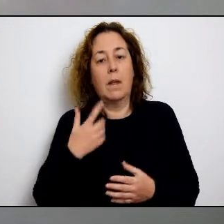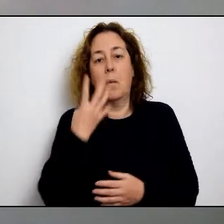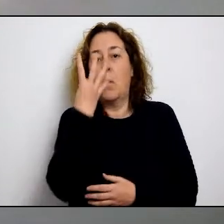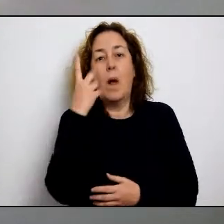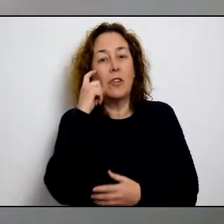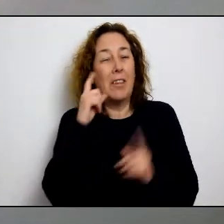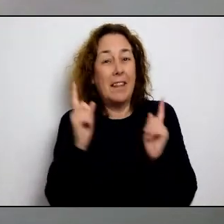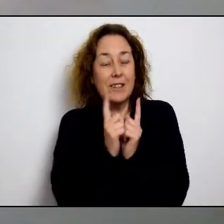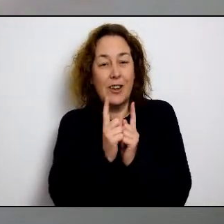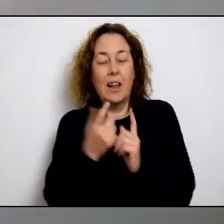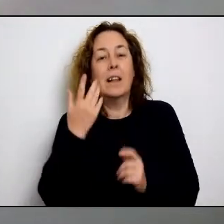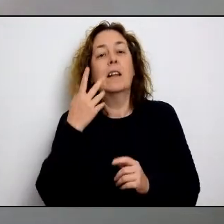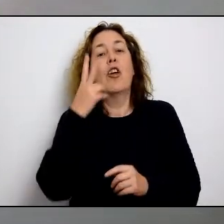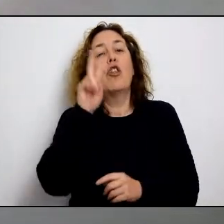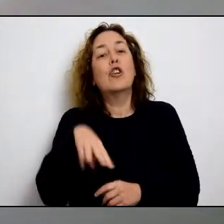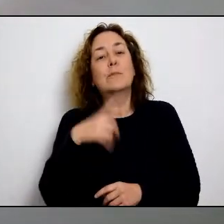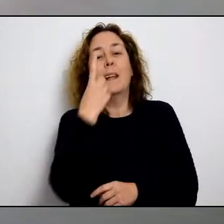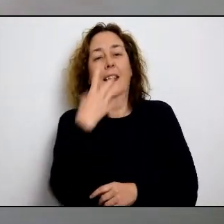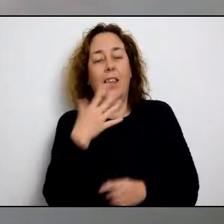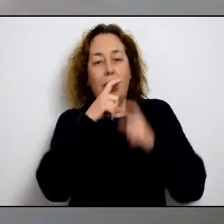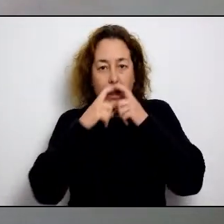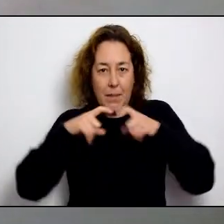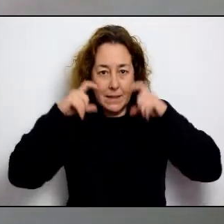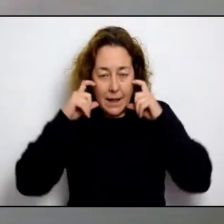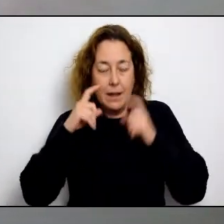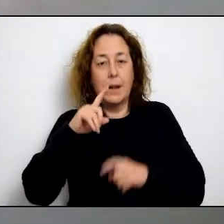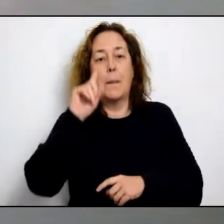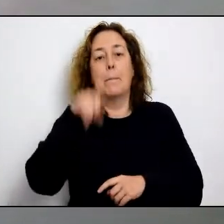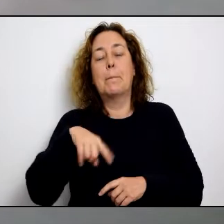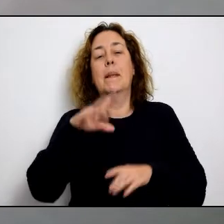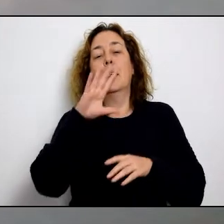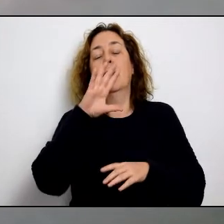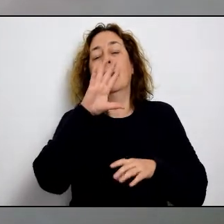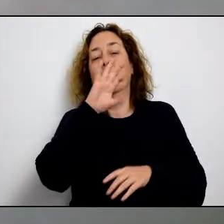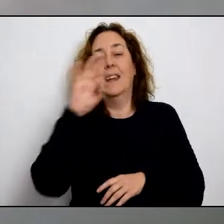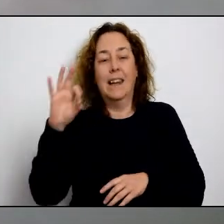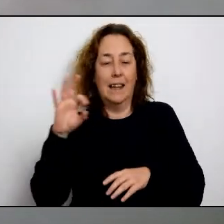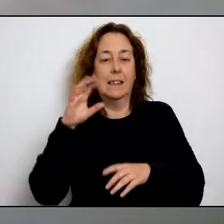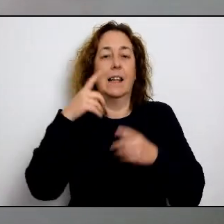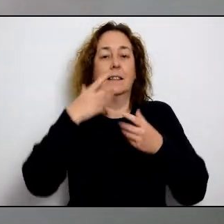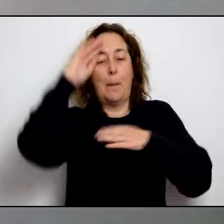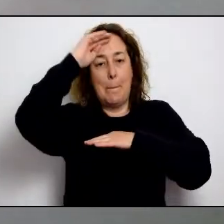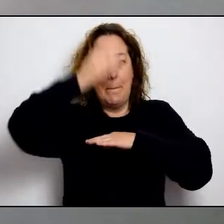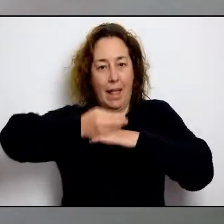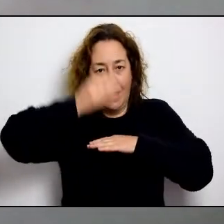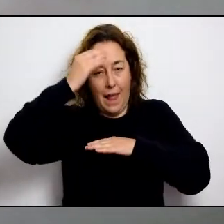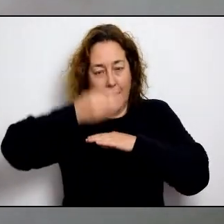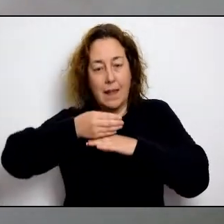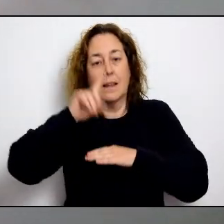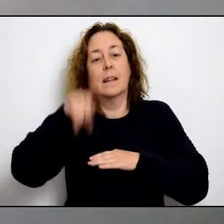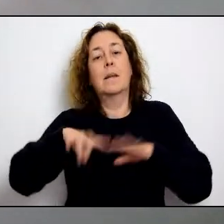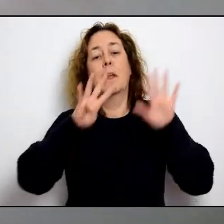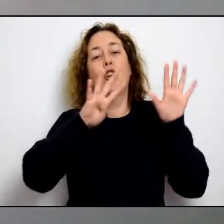podien durar en aquests moments, tu amb un ritme de producció molt bo, havíem aconseguit confeccionar en poc més de quatre dies 2.015 mascaretes,